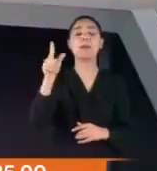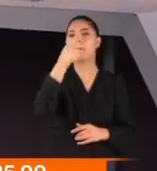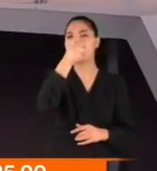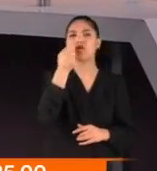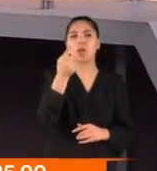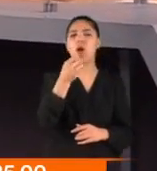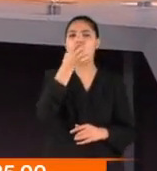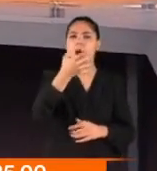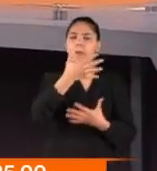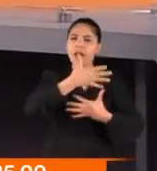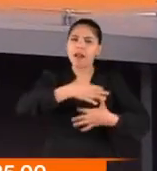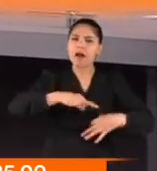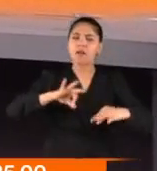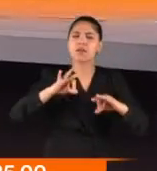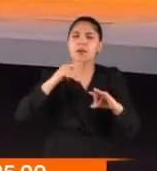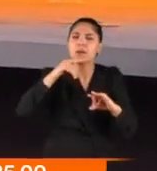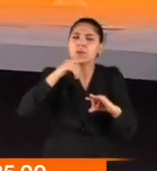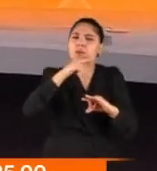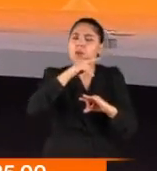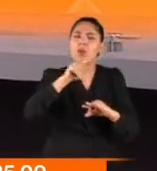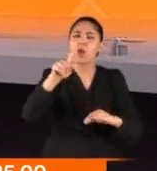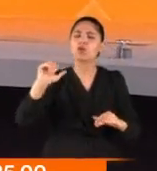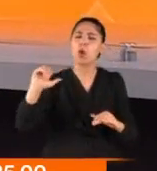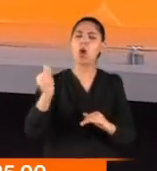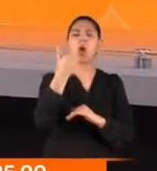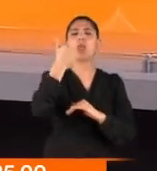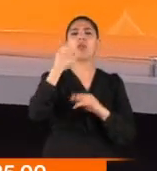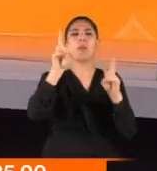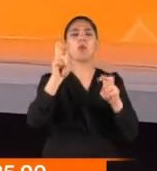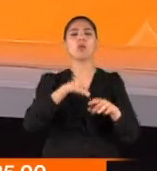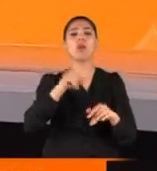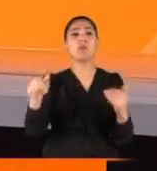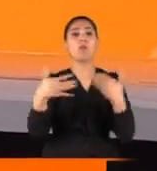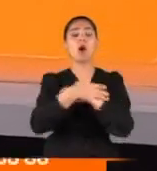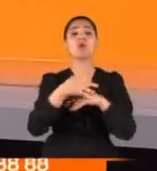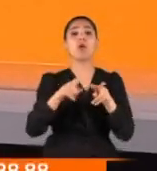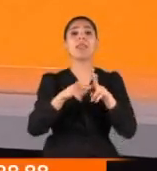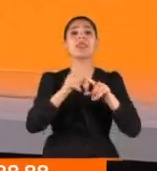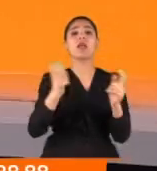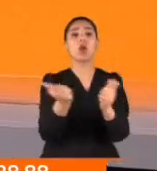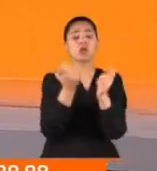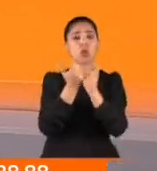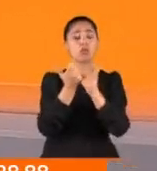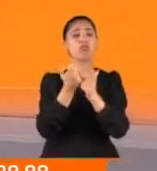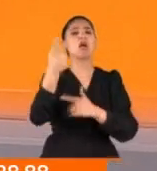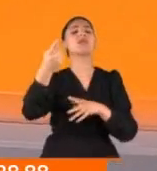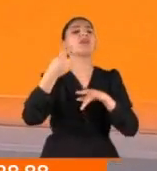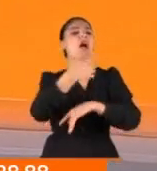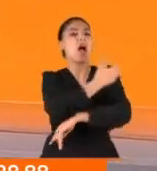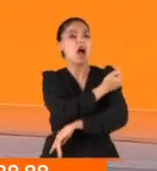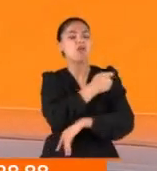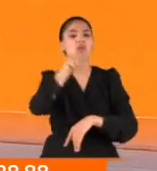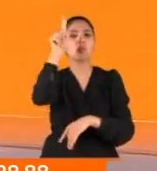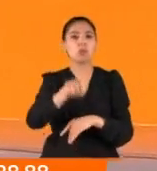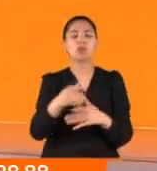Bülteni hazırlarken aslında zorlandığımız hareketli bir gündemle karşınızdayız bu akşam. NATO zirvesinin yankıları, aşı gündemi ve